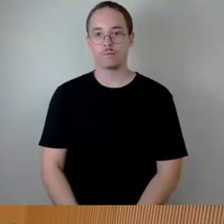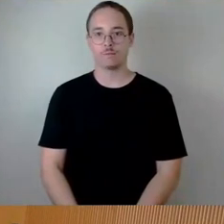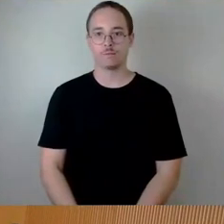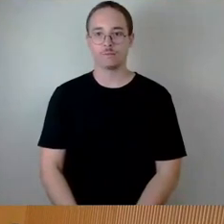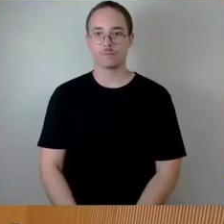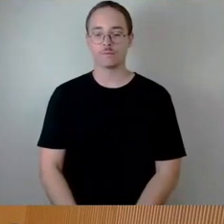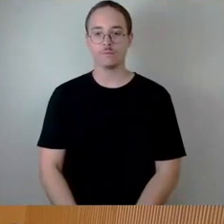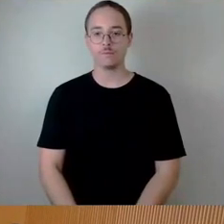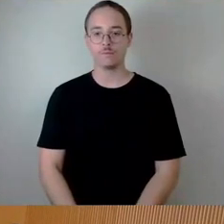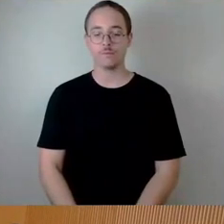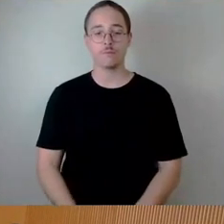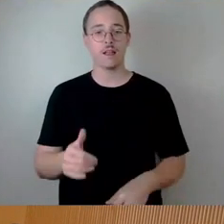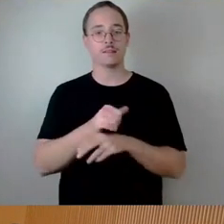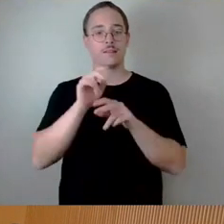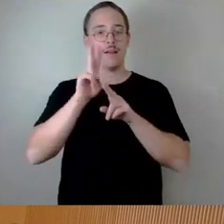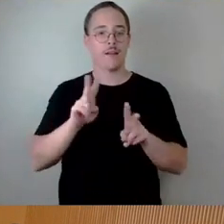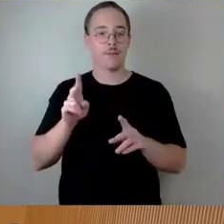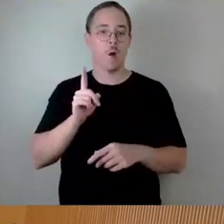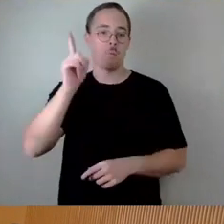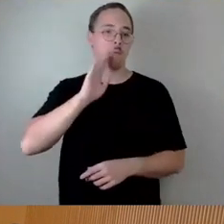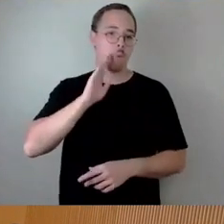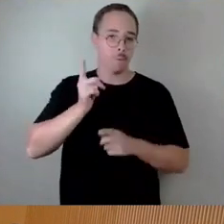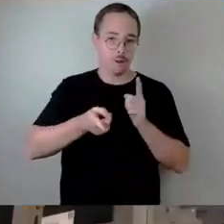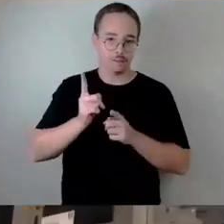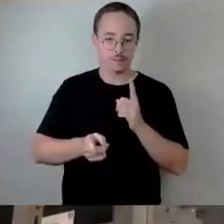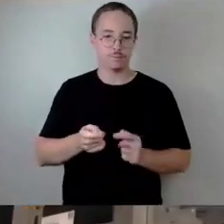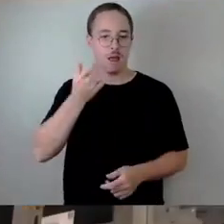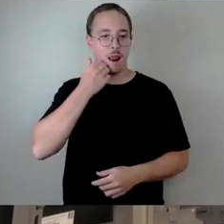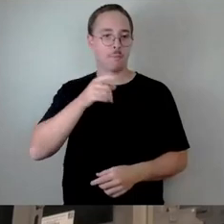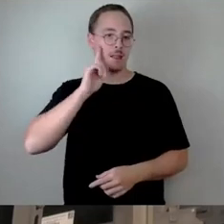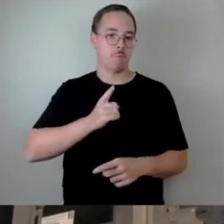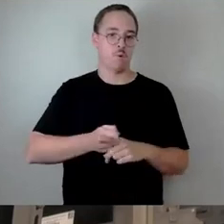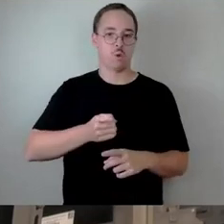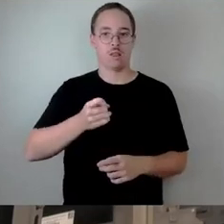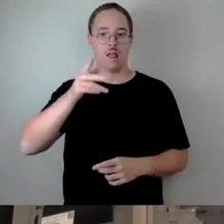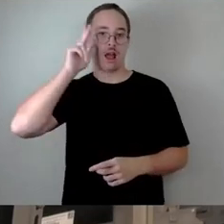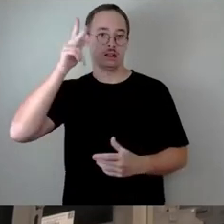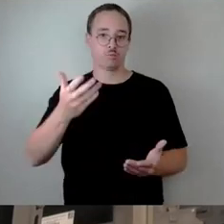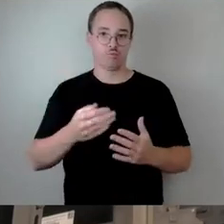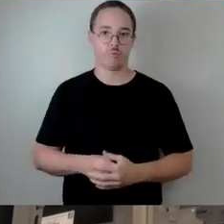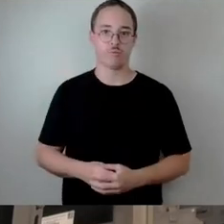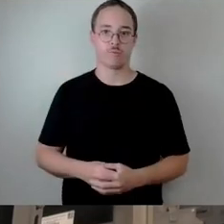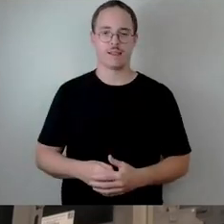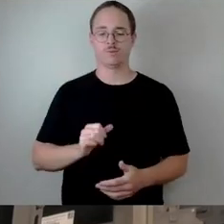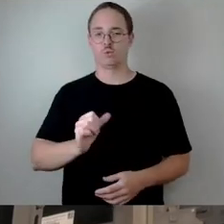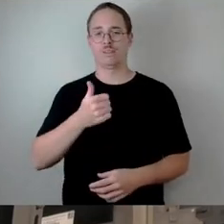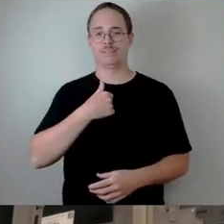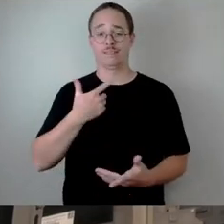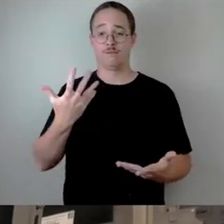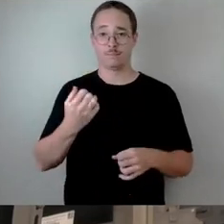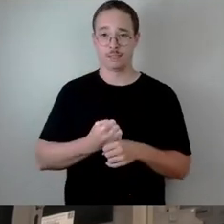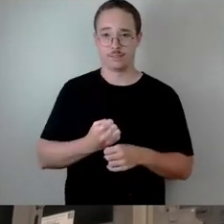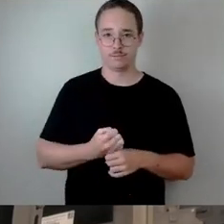Sehr geehrter Oberbürgermeister, sehr geehrte Damen und Herren, würde tatsächlich erst mal beginnen